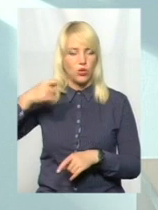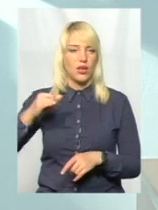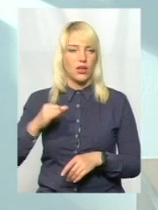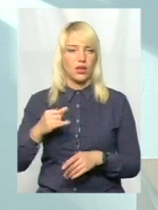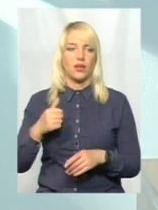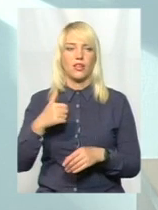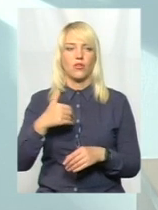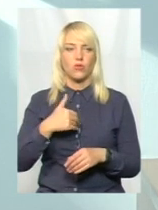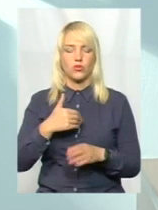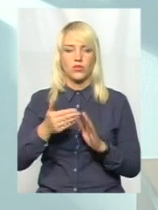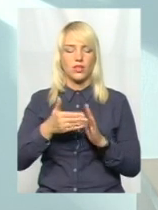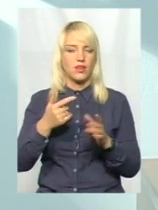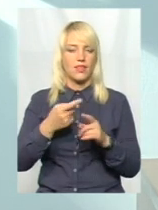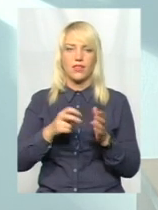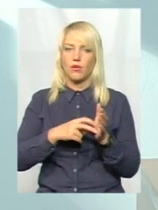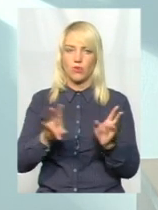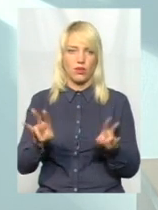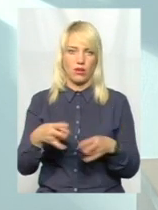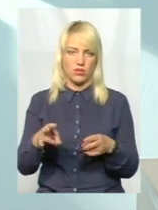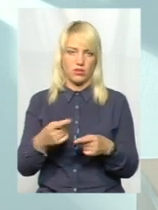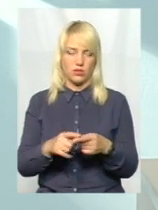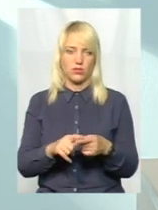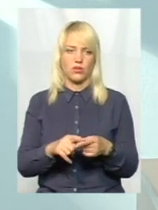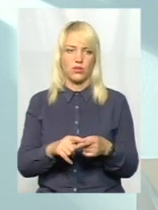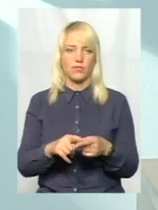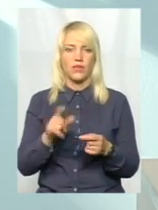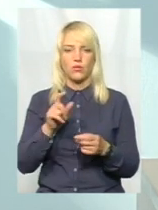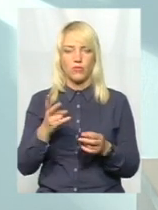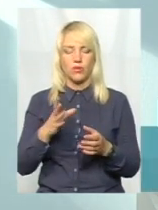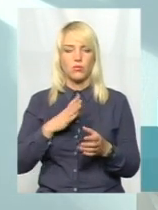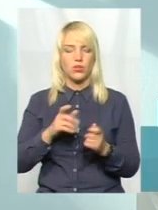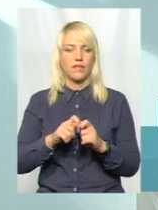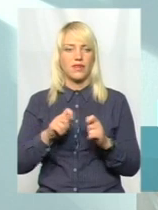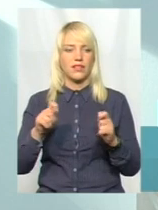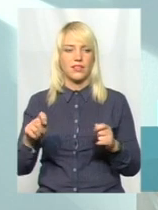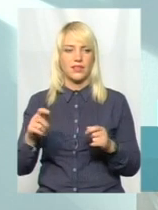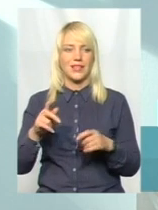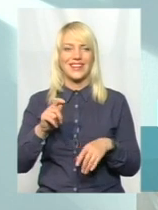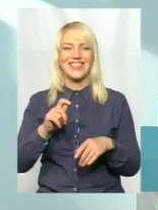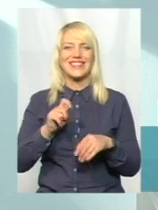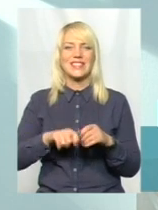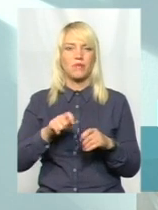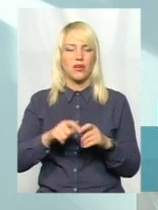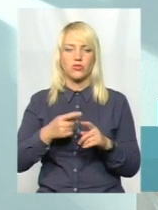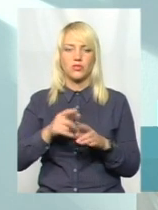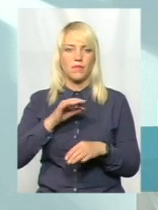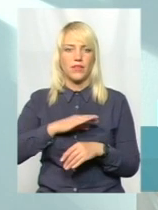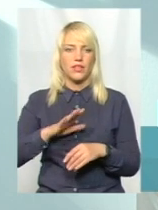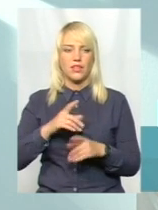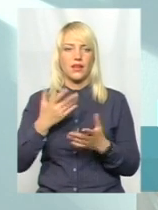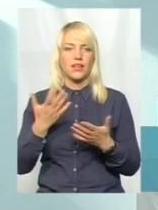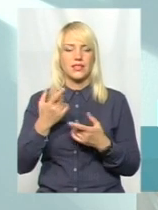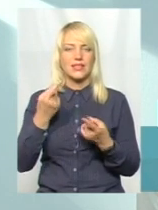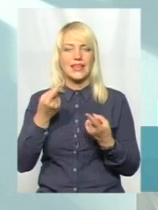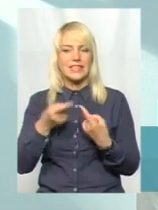наших операторів ринку не боятися цього. Ні в якому разі. Потрібно бути відкритими, адже інспектор не скористається це, скажімо, з якихось інших